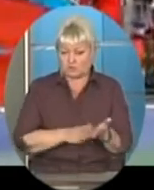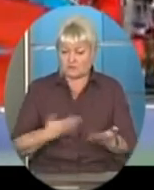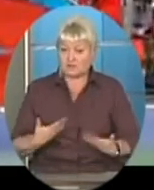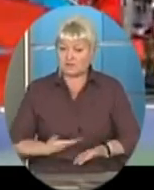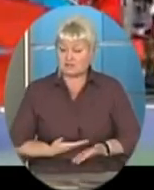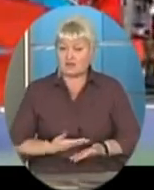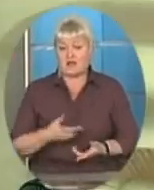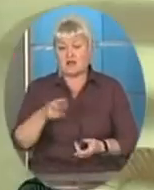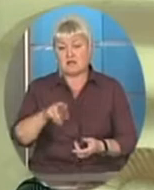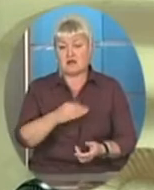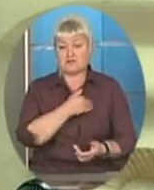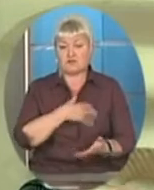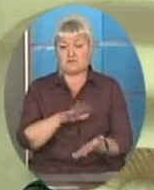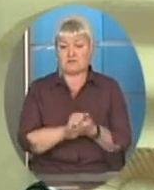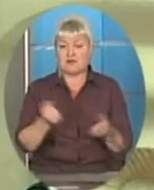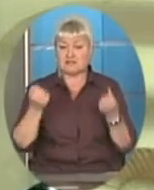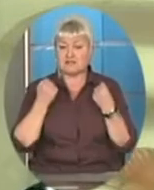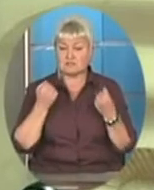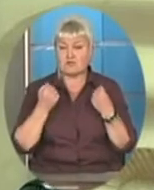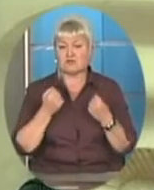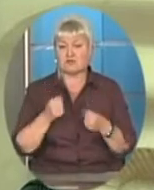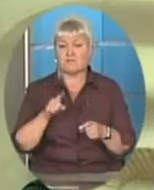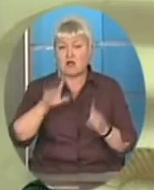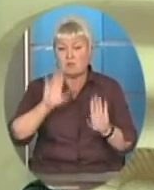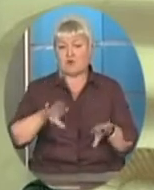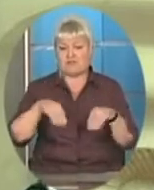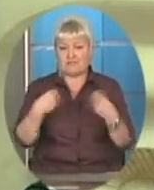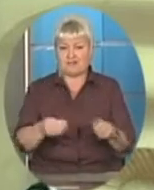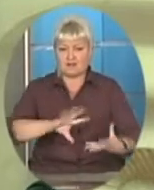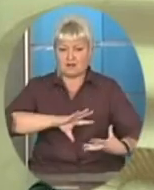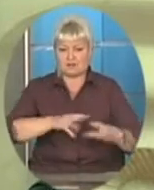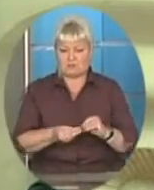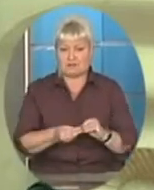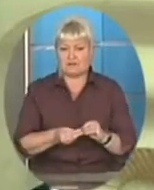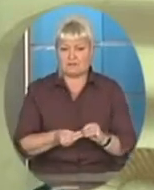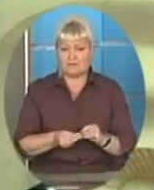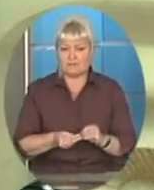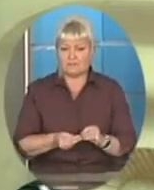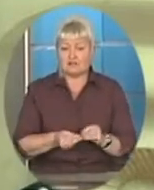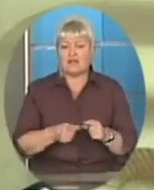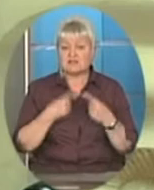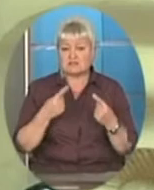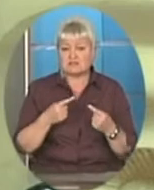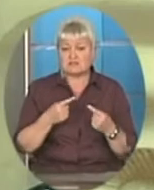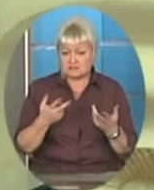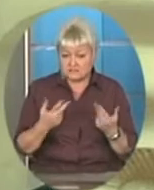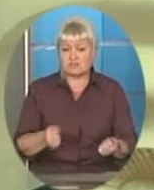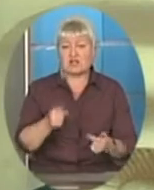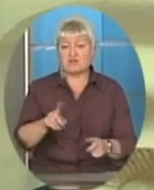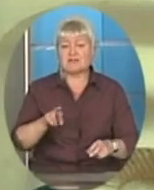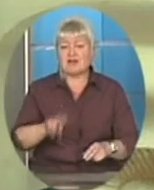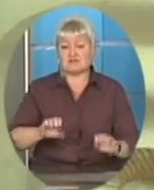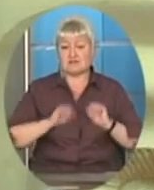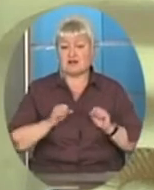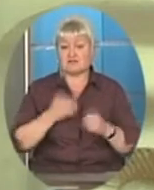часу хотів займатися спортом. Праця, вона потім дає результат. Звичайно, що я старався, це і моя